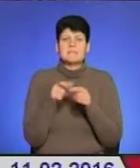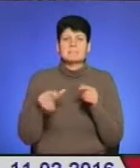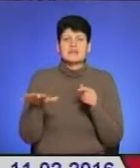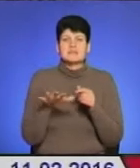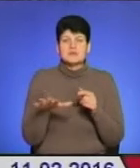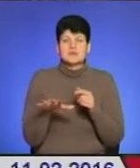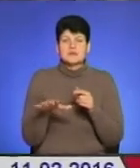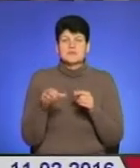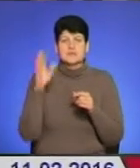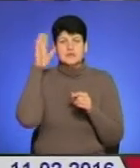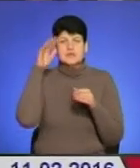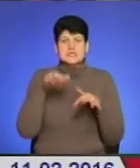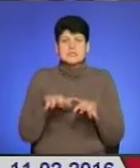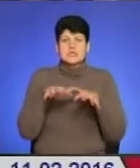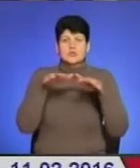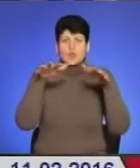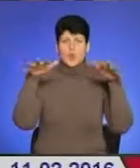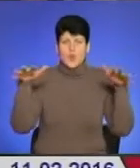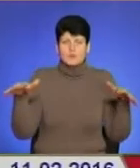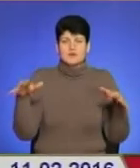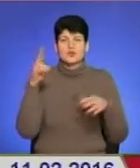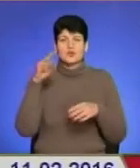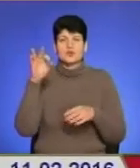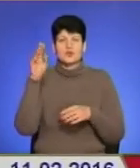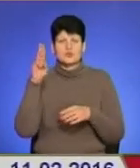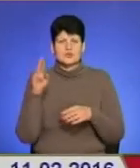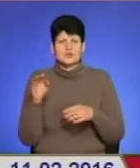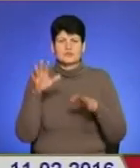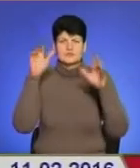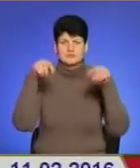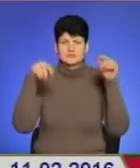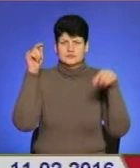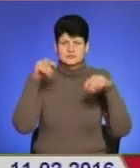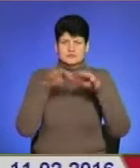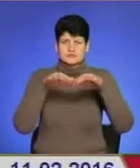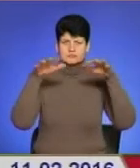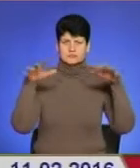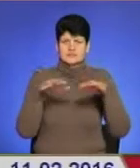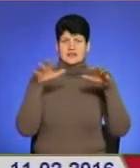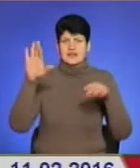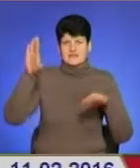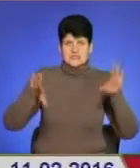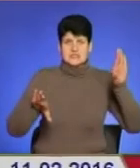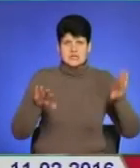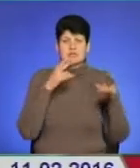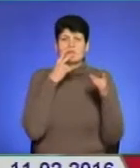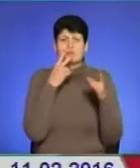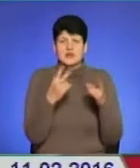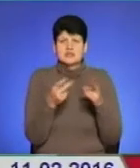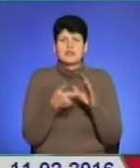затоплювала паводком, дощами, затікали стіни, як ви мали можливість бачити в приміщенні, практично